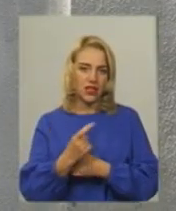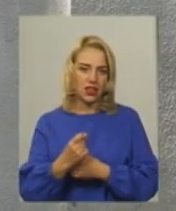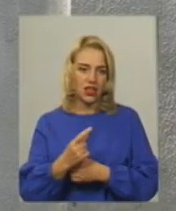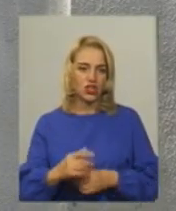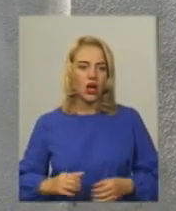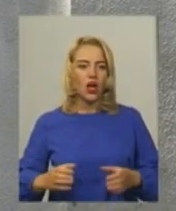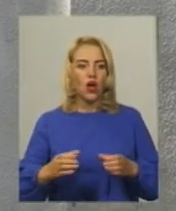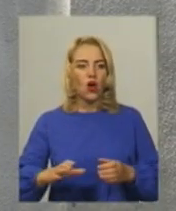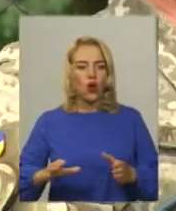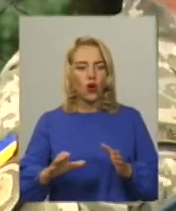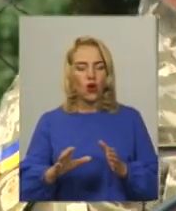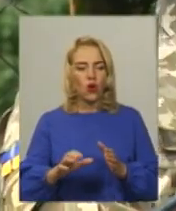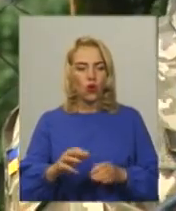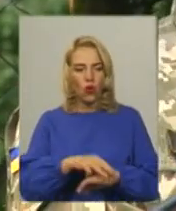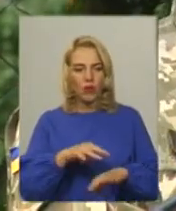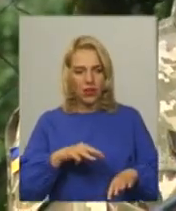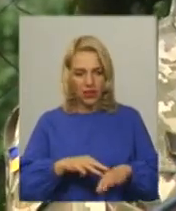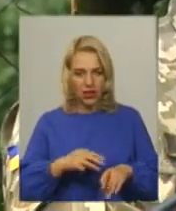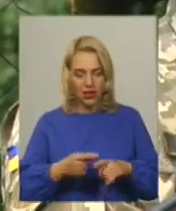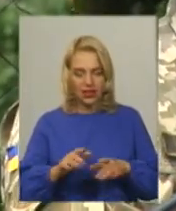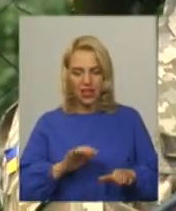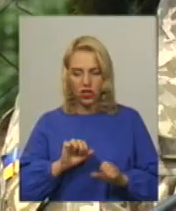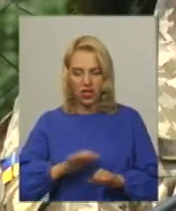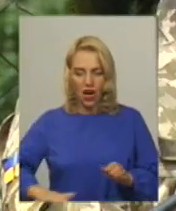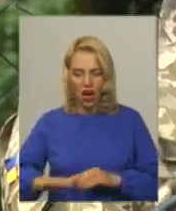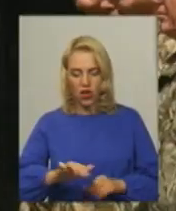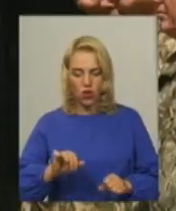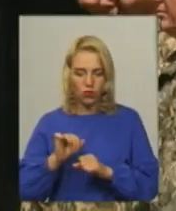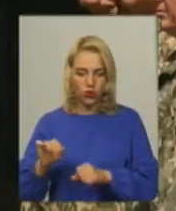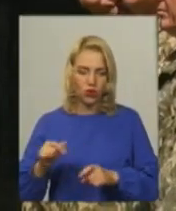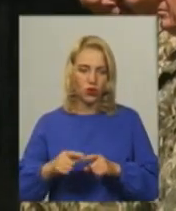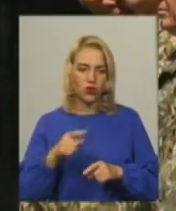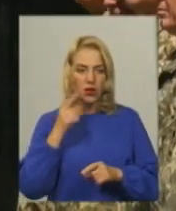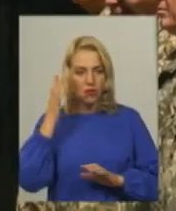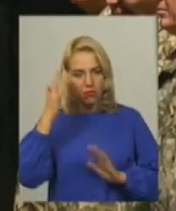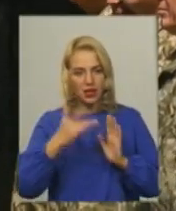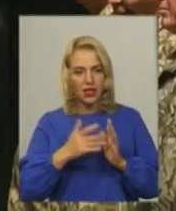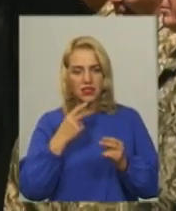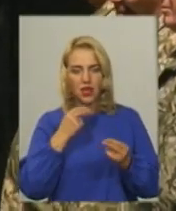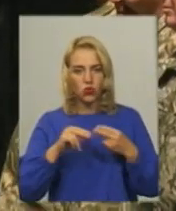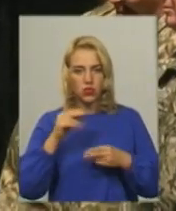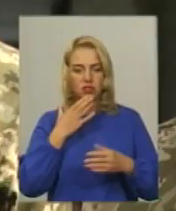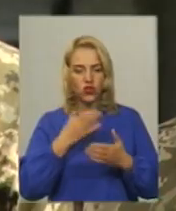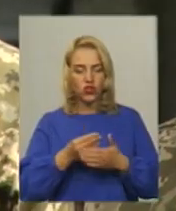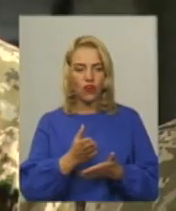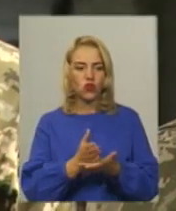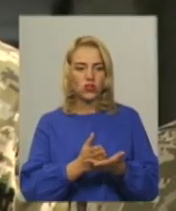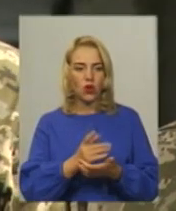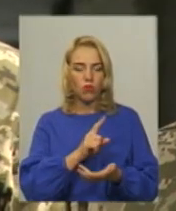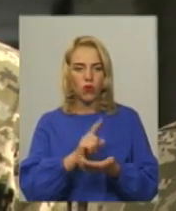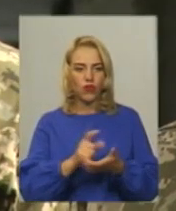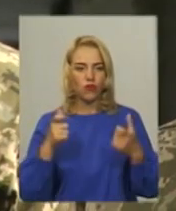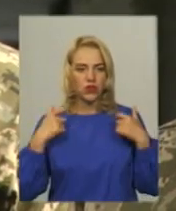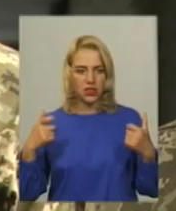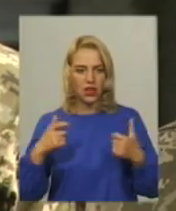територіальної оборони Хмельницької області Ігор Богун каже, мета цих зборів – це набуття і вдосконалення своїх функціональних оборозьків офіцерів